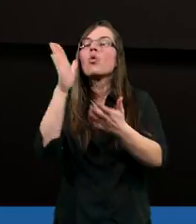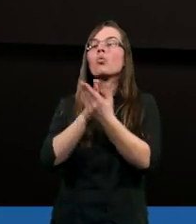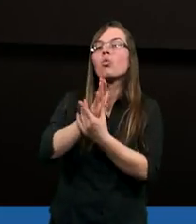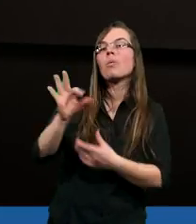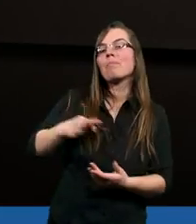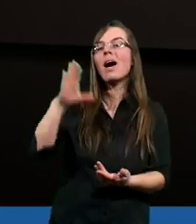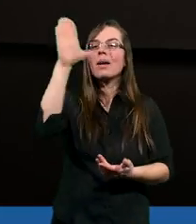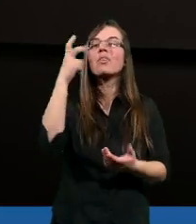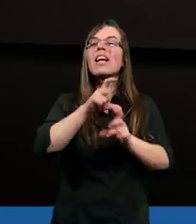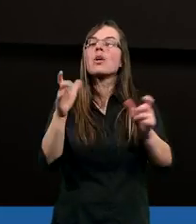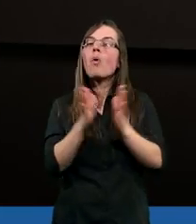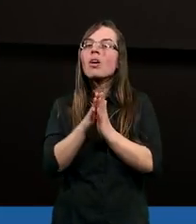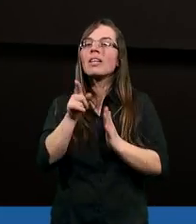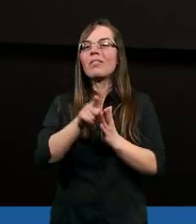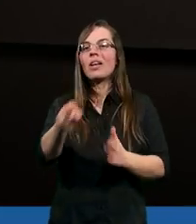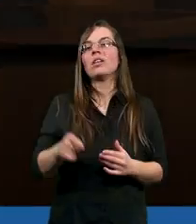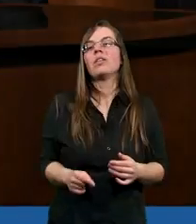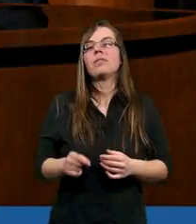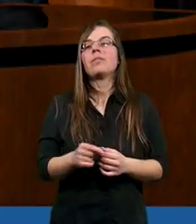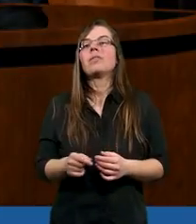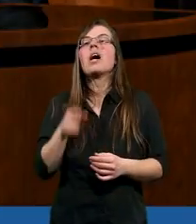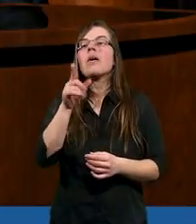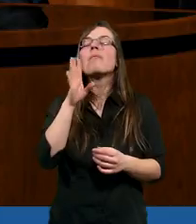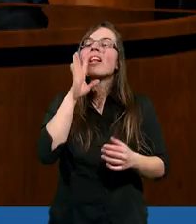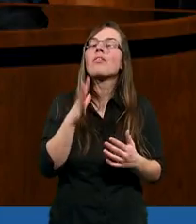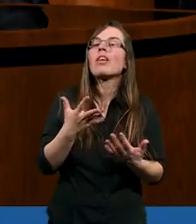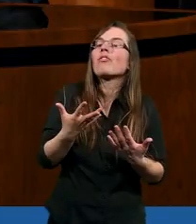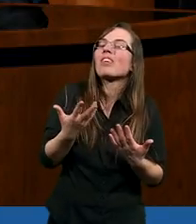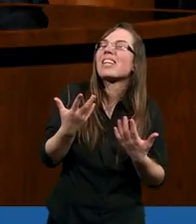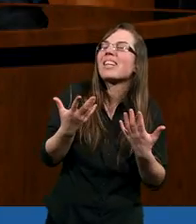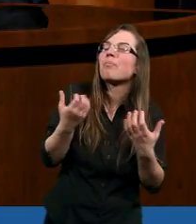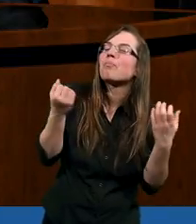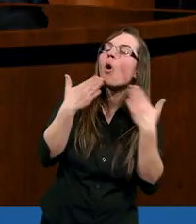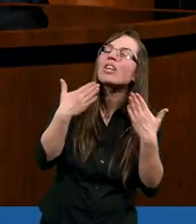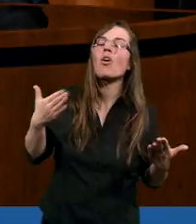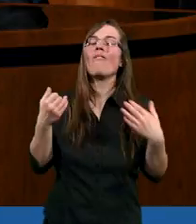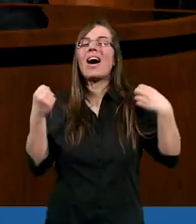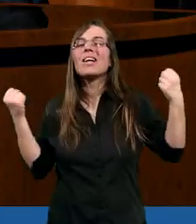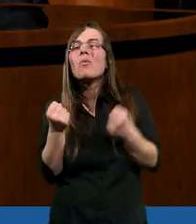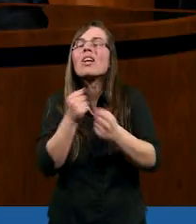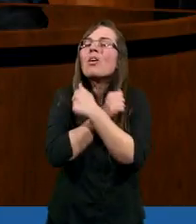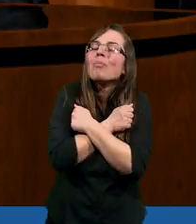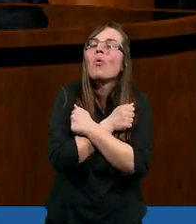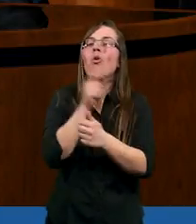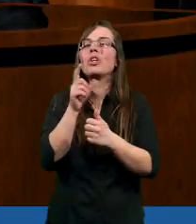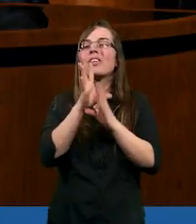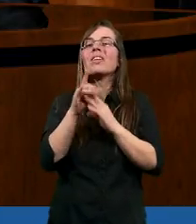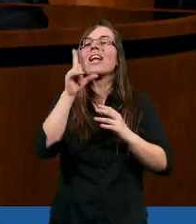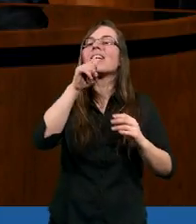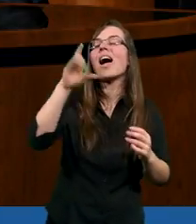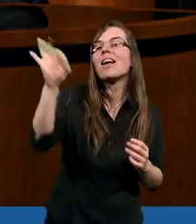Jezusa takiej modlitwy? Tak. Takiego wyprzedzenia, podziękowania za coś?